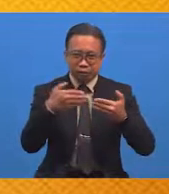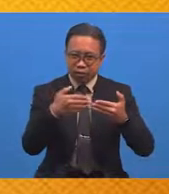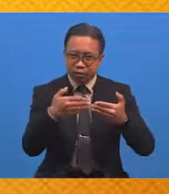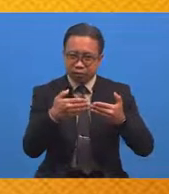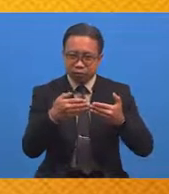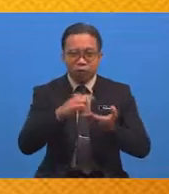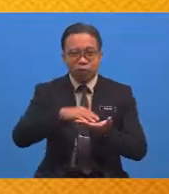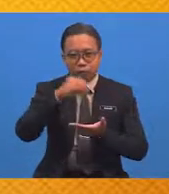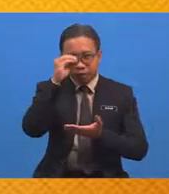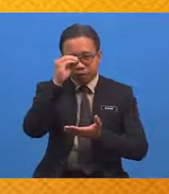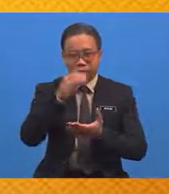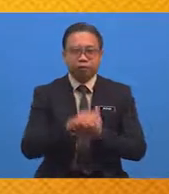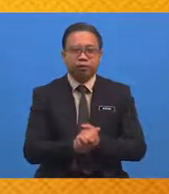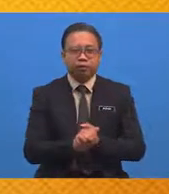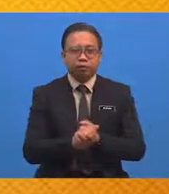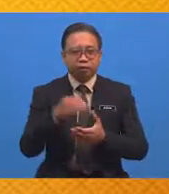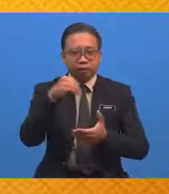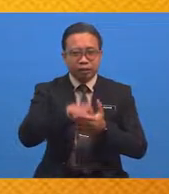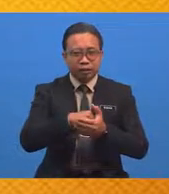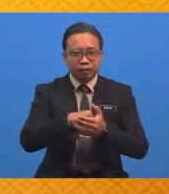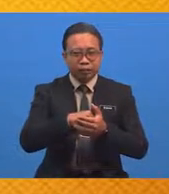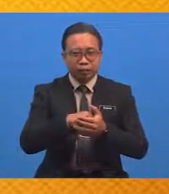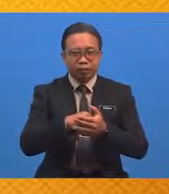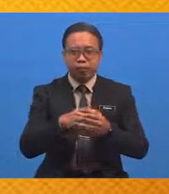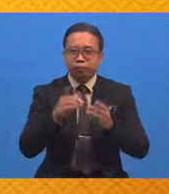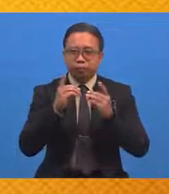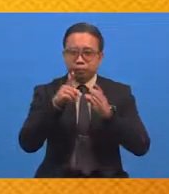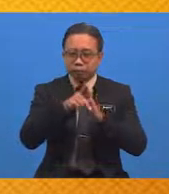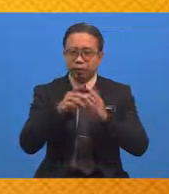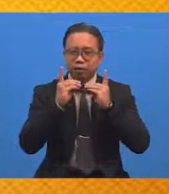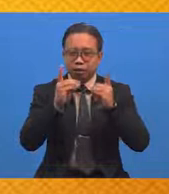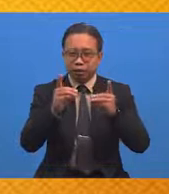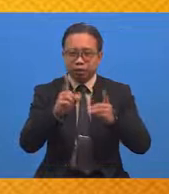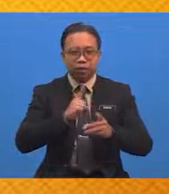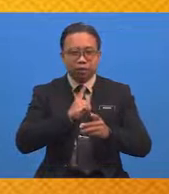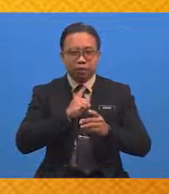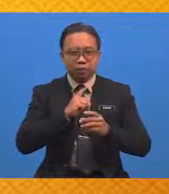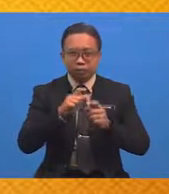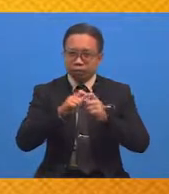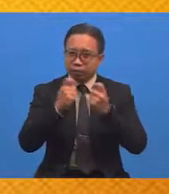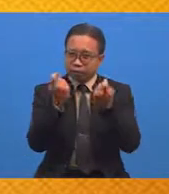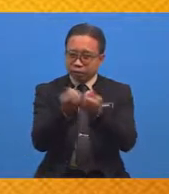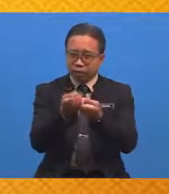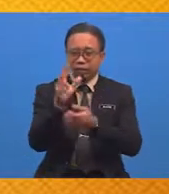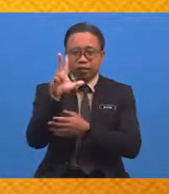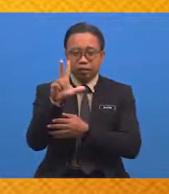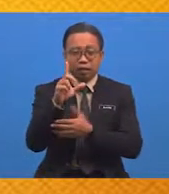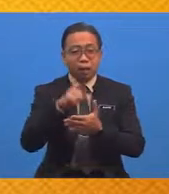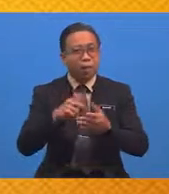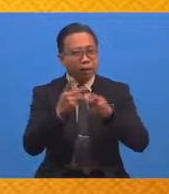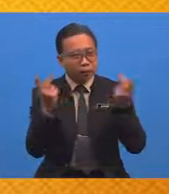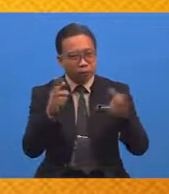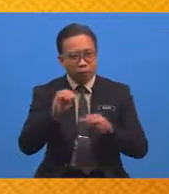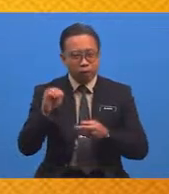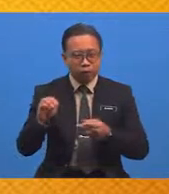Pembelajaran kita dalam subjek pendidikan Islam tingkatan 3 Apa khabar murid